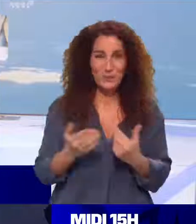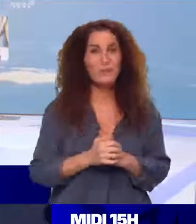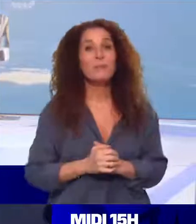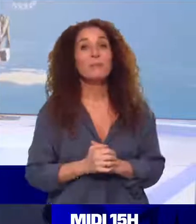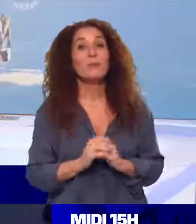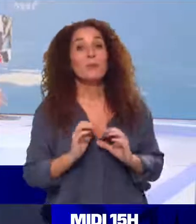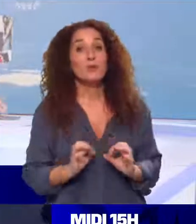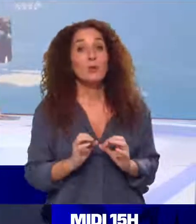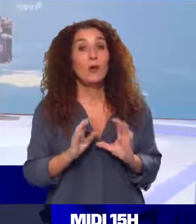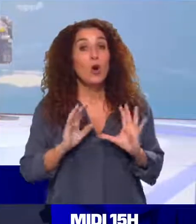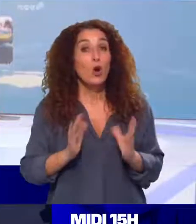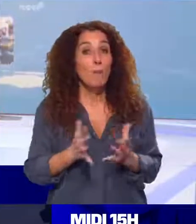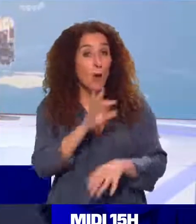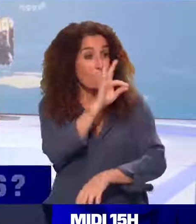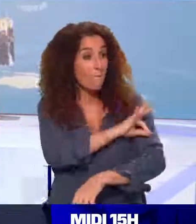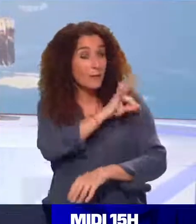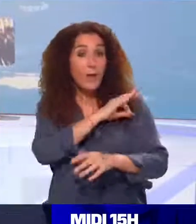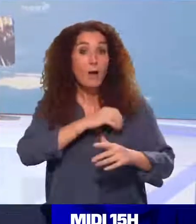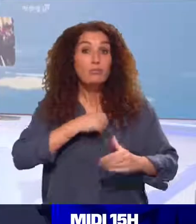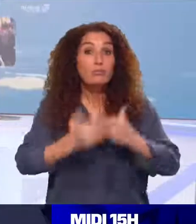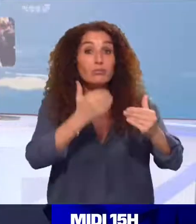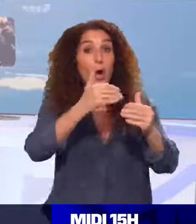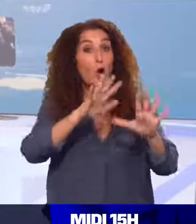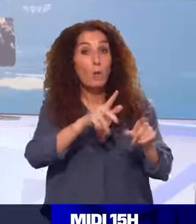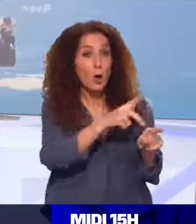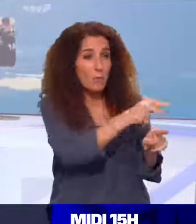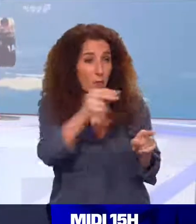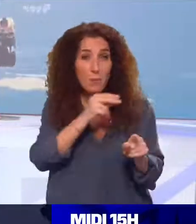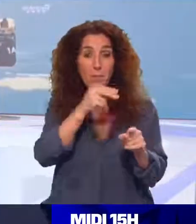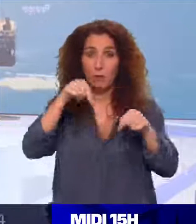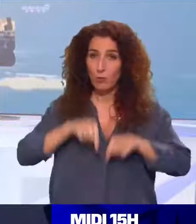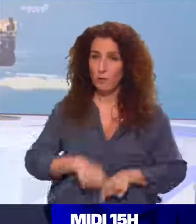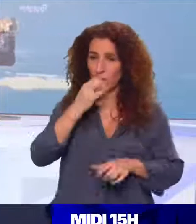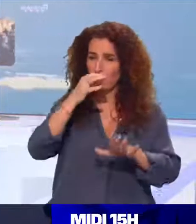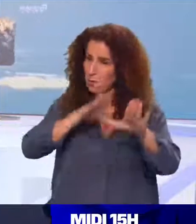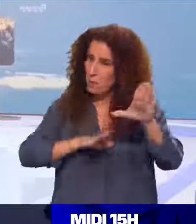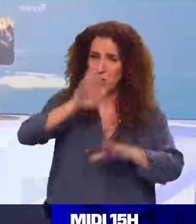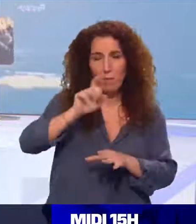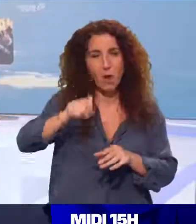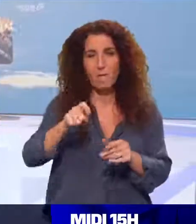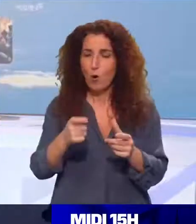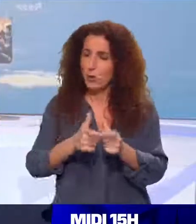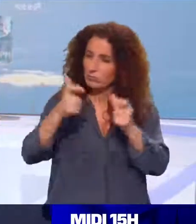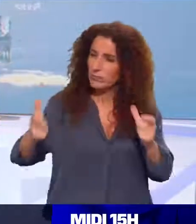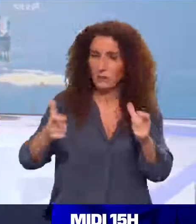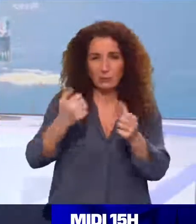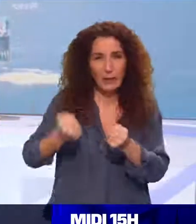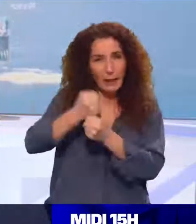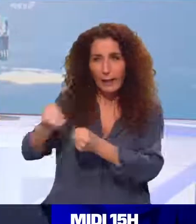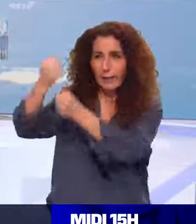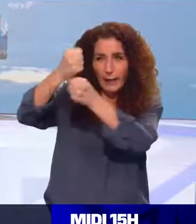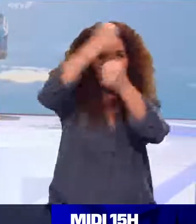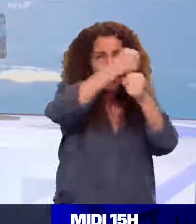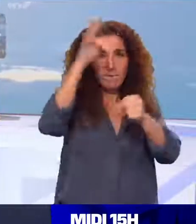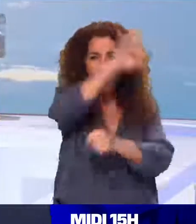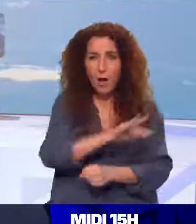Comment avance la campagne de vaccination ? L'exécutif promet une montée en puissance. Des centres de vaccination XXL continuent à se déployer un peu partout. Et à partir de